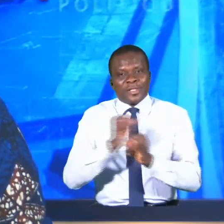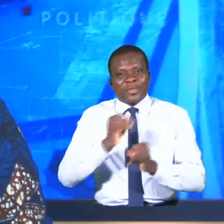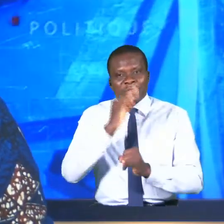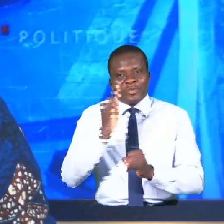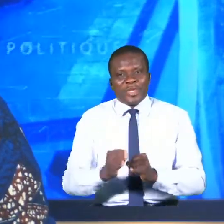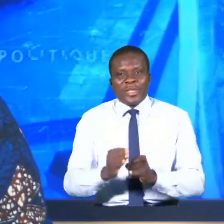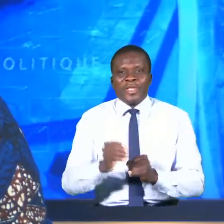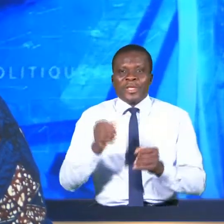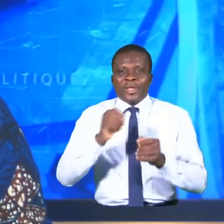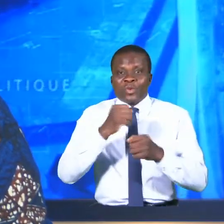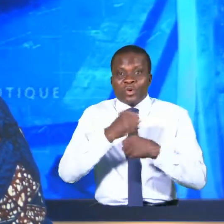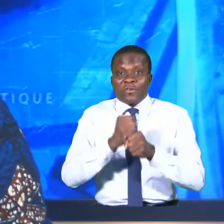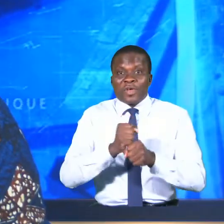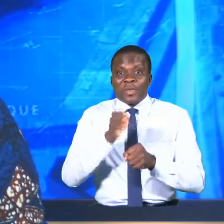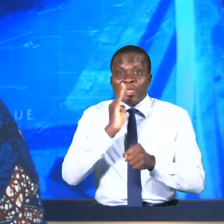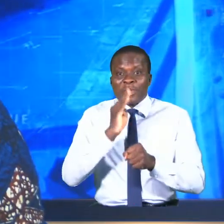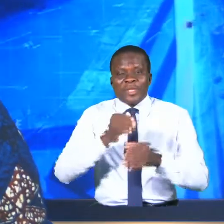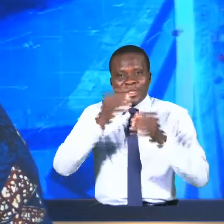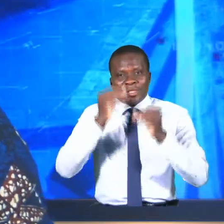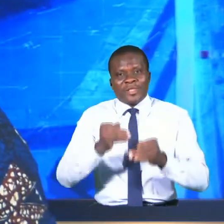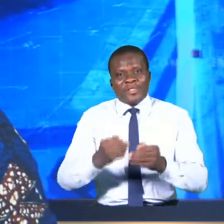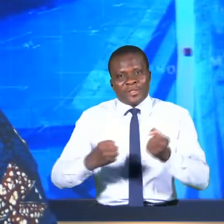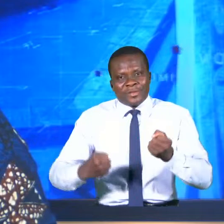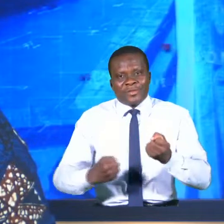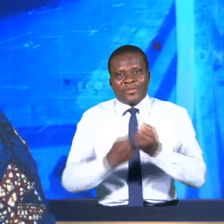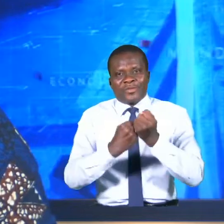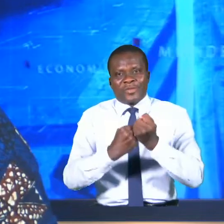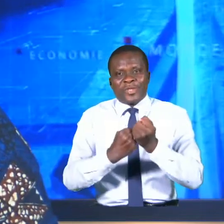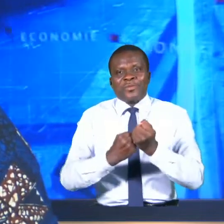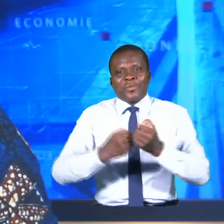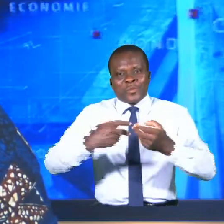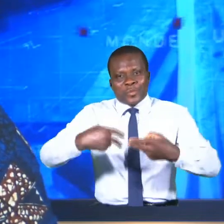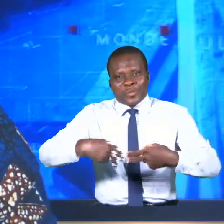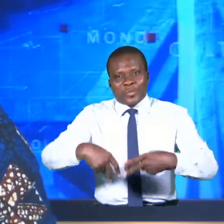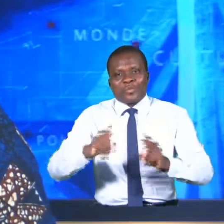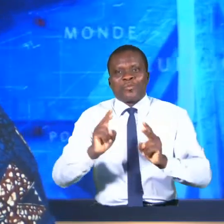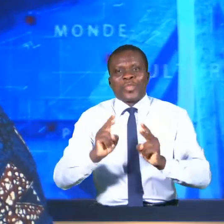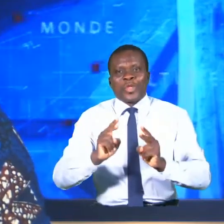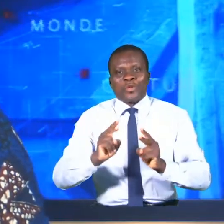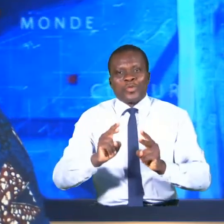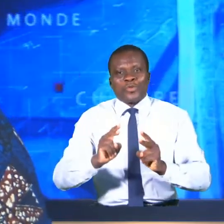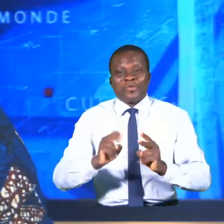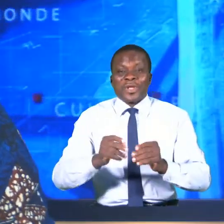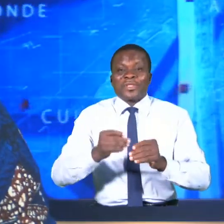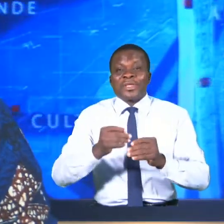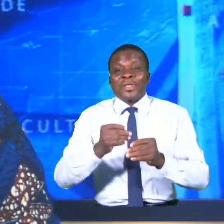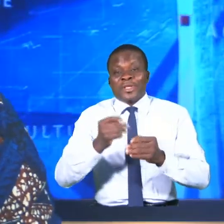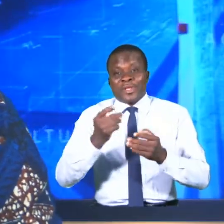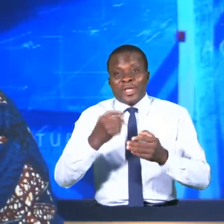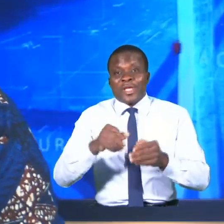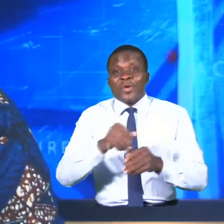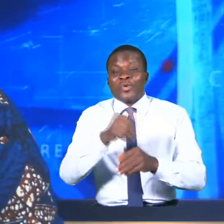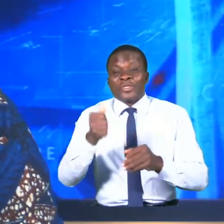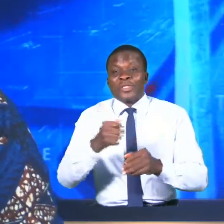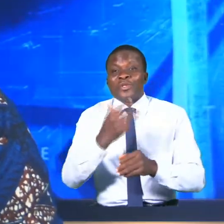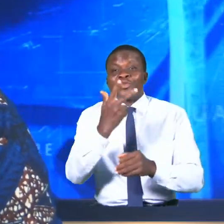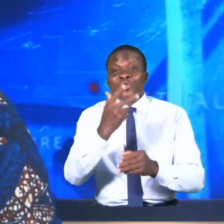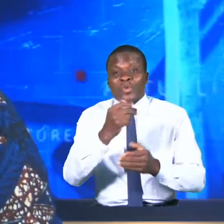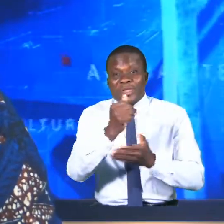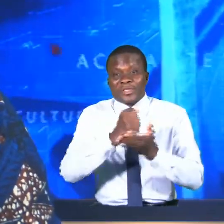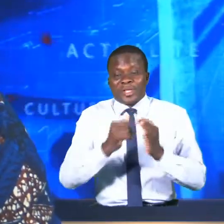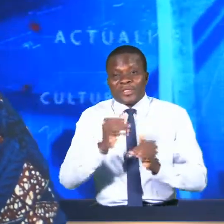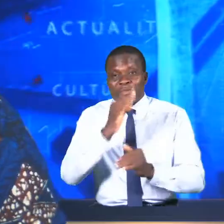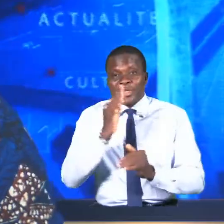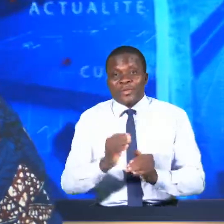Sobebra a décidé de sponsoriser l'exposition-vente. Des tableaux de trois artistes béninois. Leurs œuvres sont